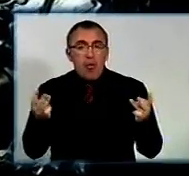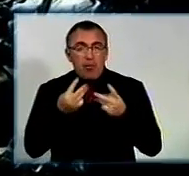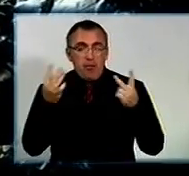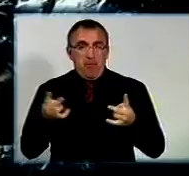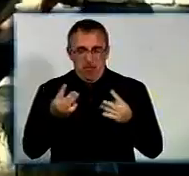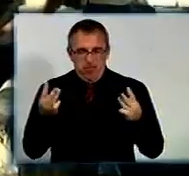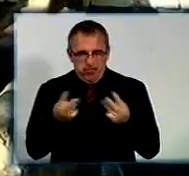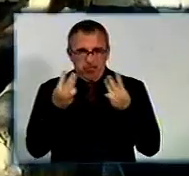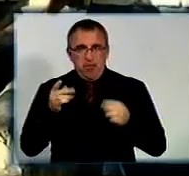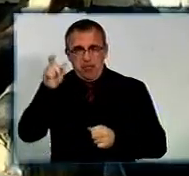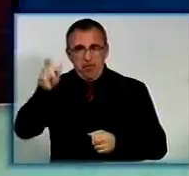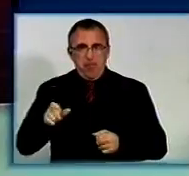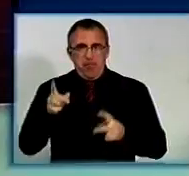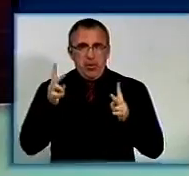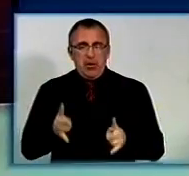потерпілого.